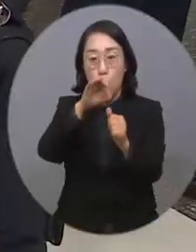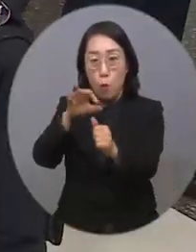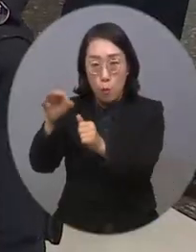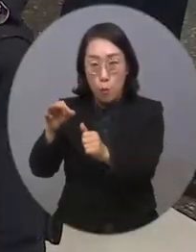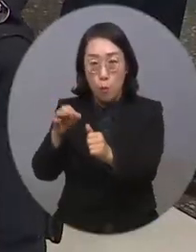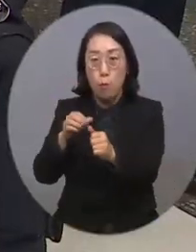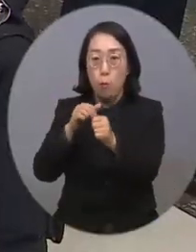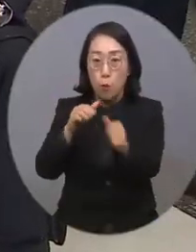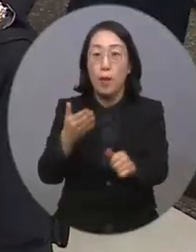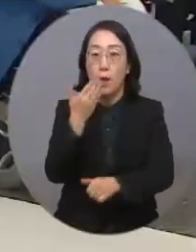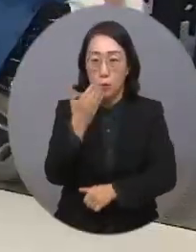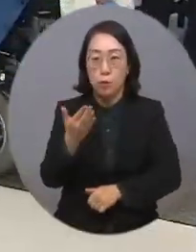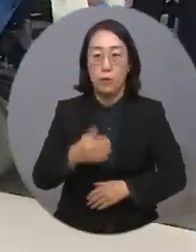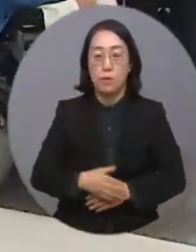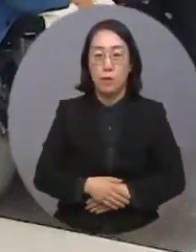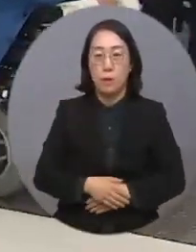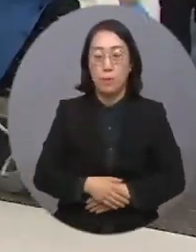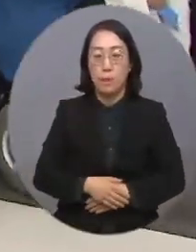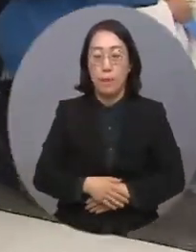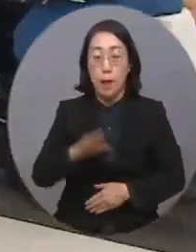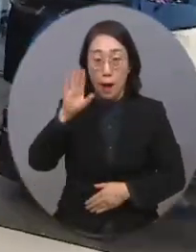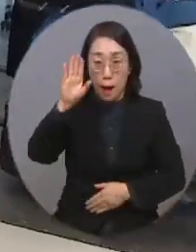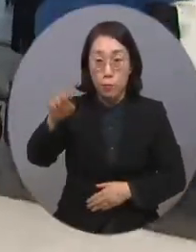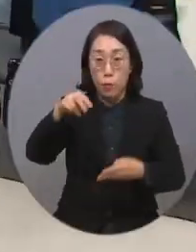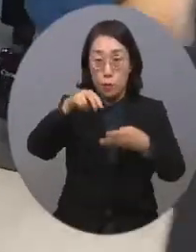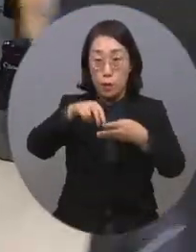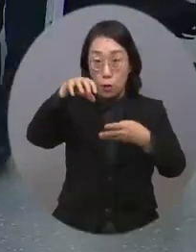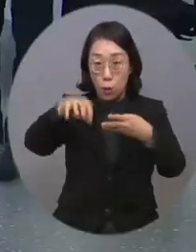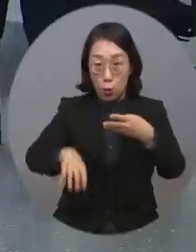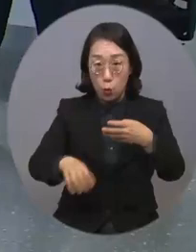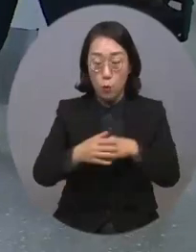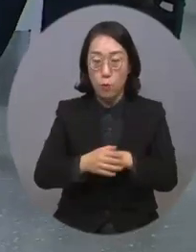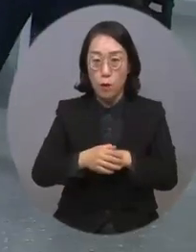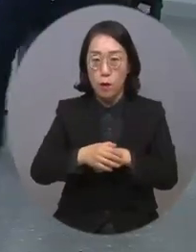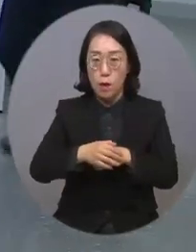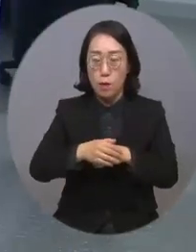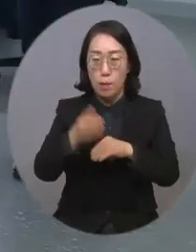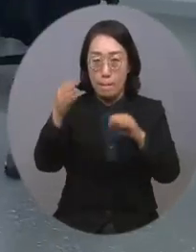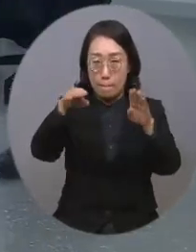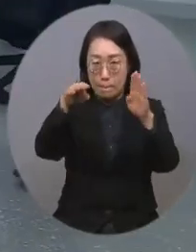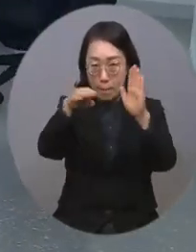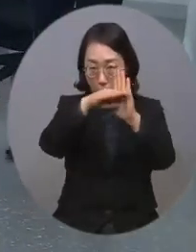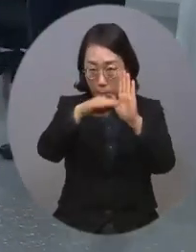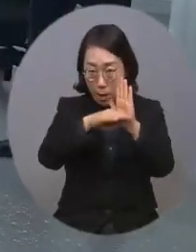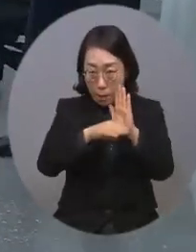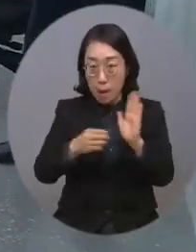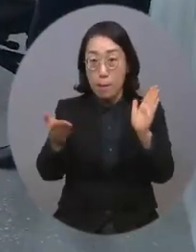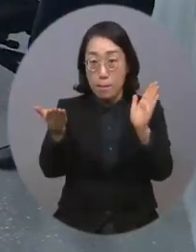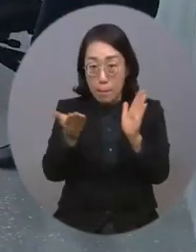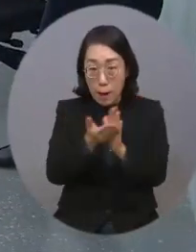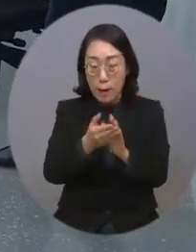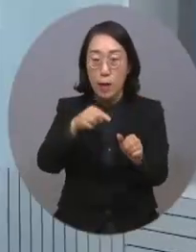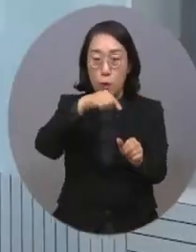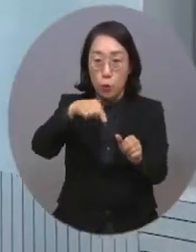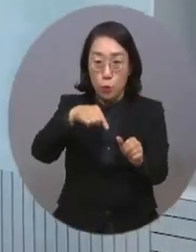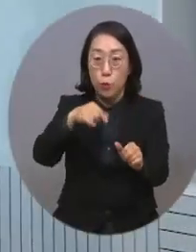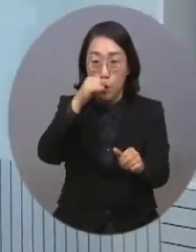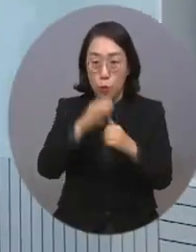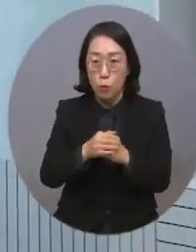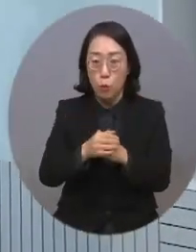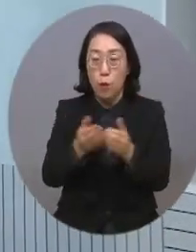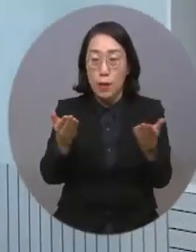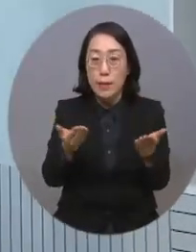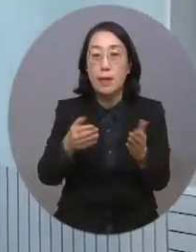것이 특징입니다. 앞으로 센터에서는 수준별 IT 훈련 과정을 운영하고 기업이 원하는 직종에